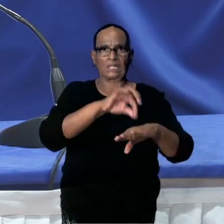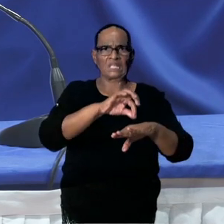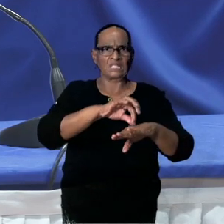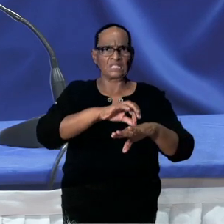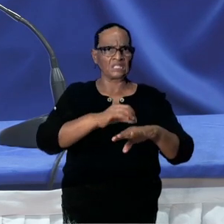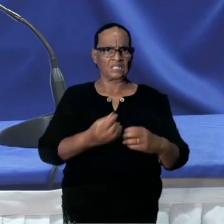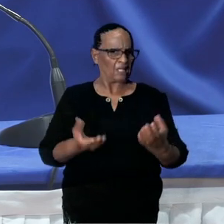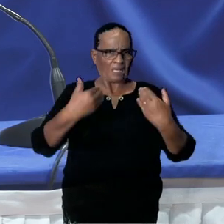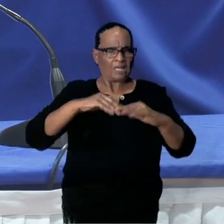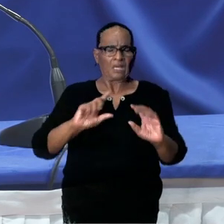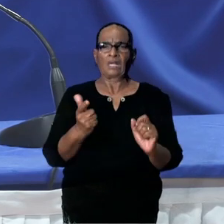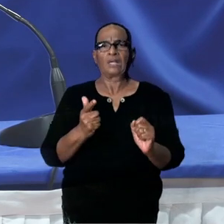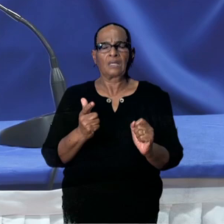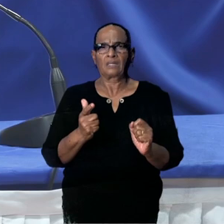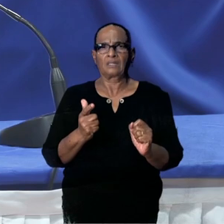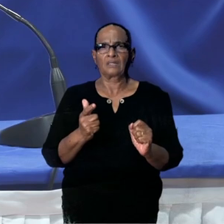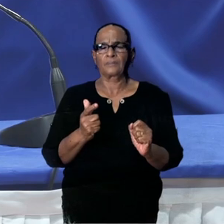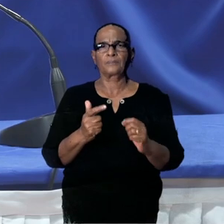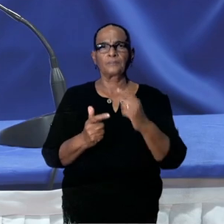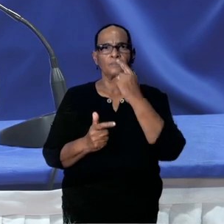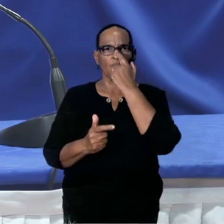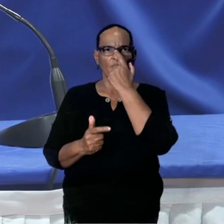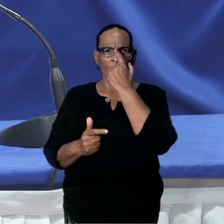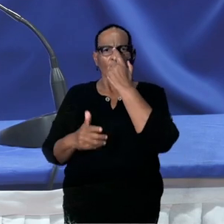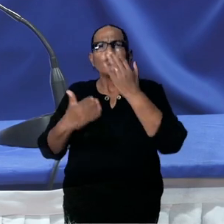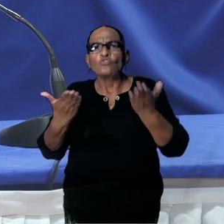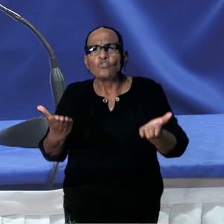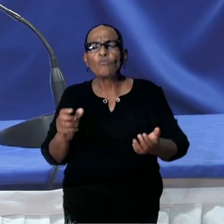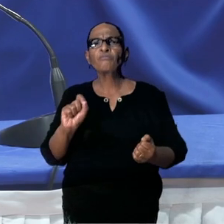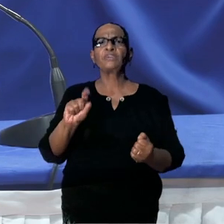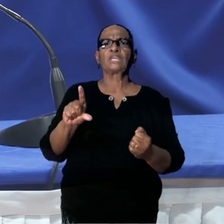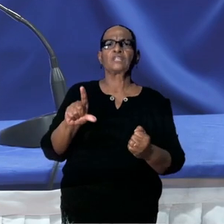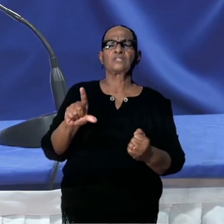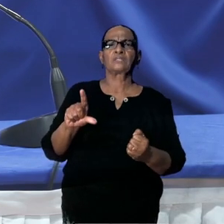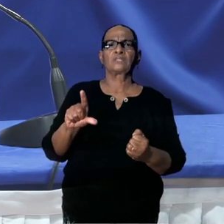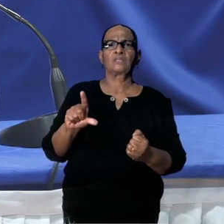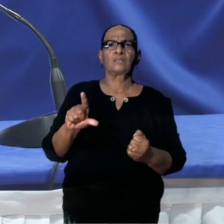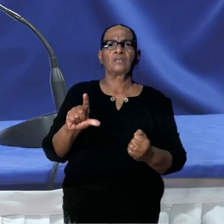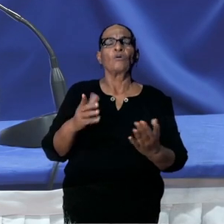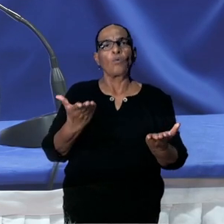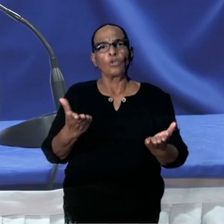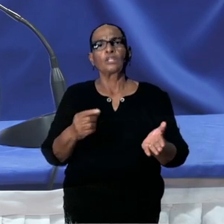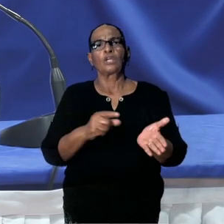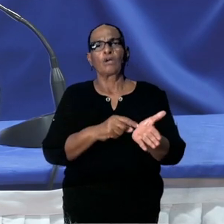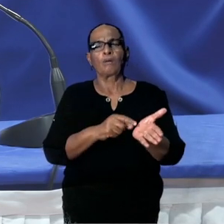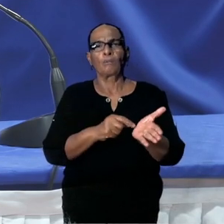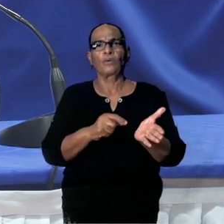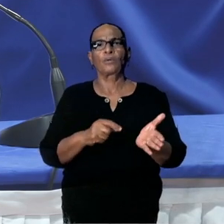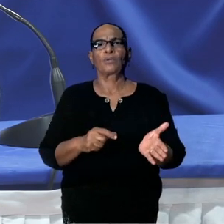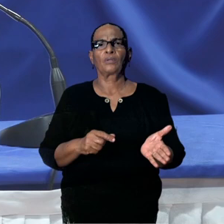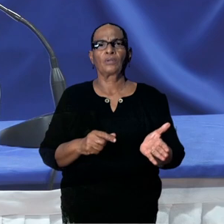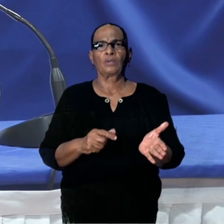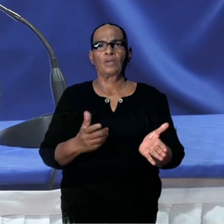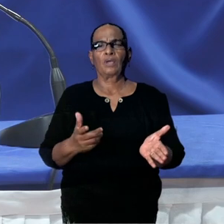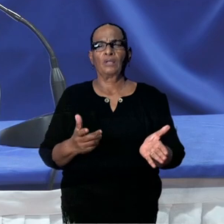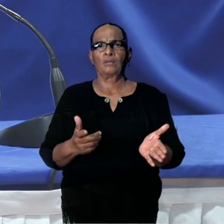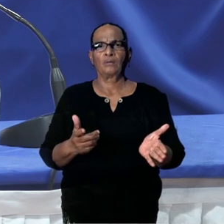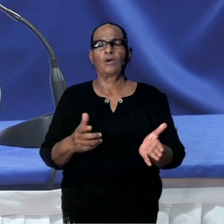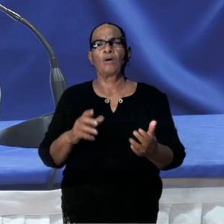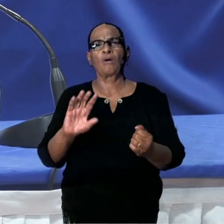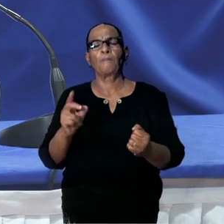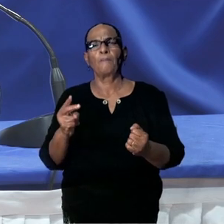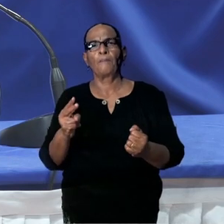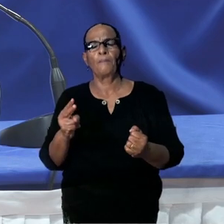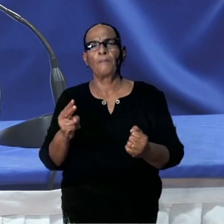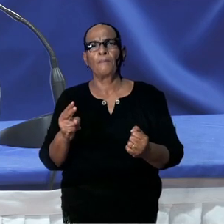wordt gebruikt. En zo'n virus wordt dan in principe gebruikt als een voertuig om